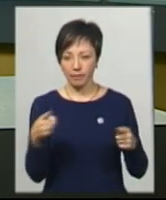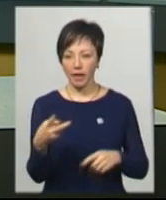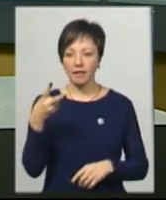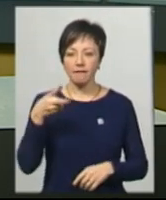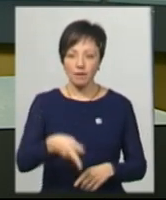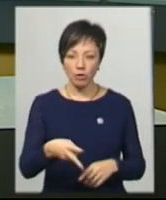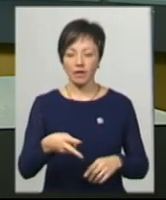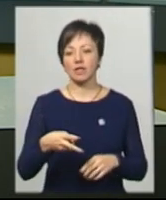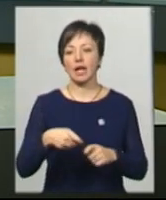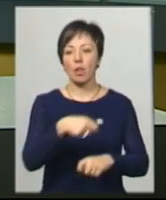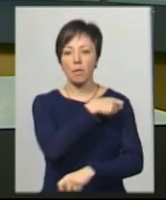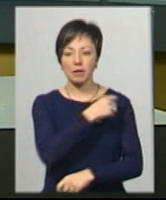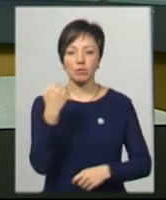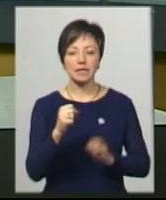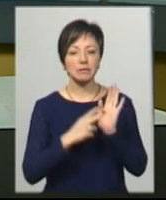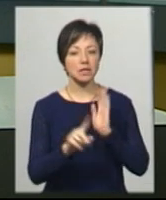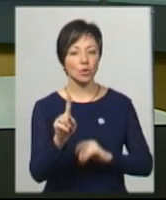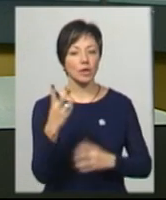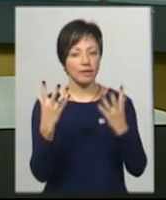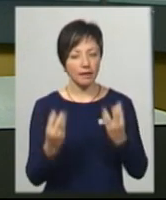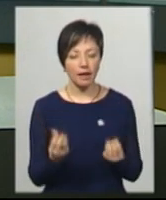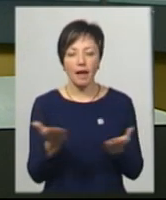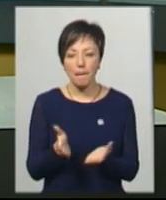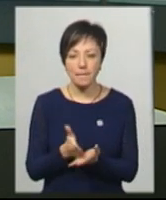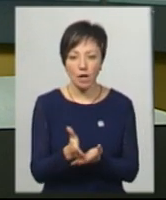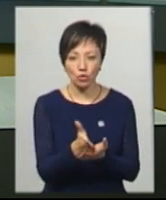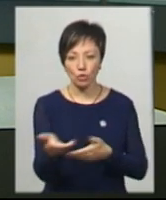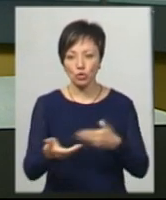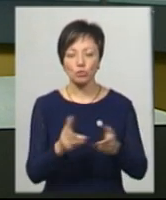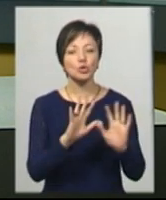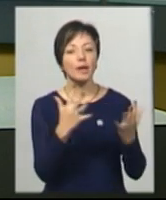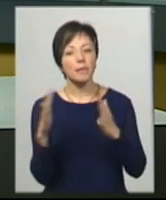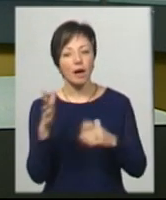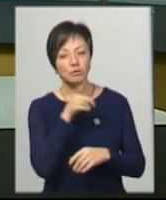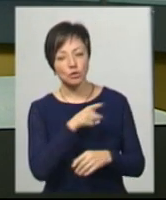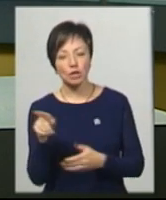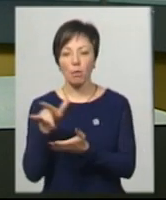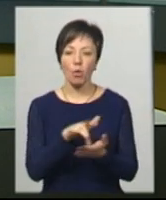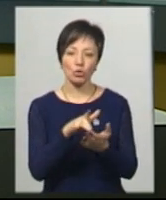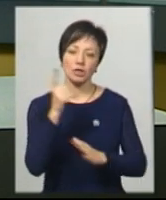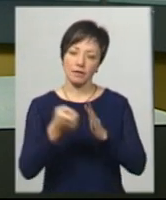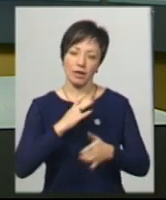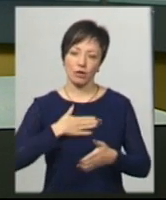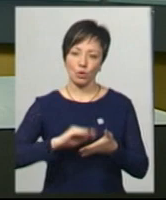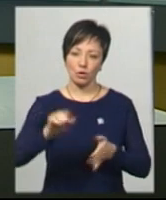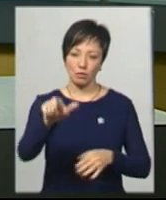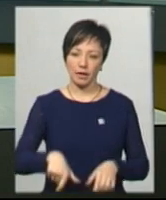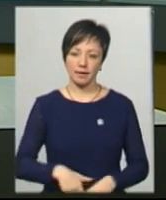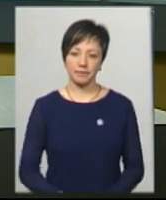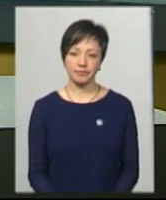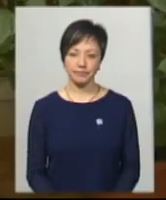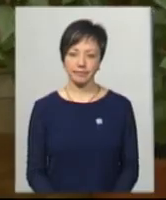кілометрів чоловік подала за 71 день. Яким маршрутом шов та що траплялося під час подорожі, дізнавалася Леся Боровець.